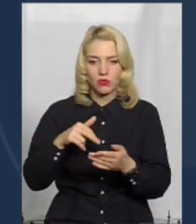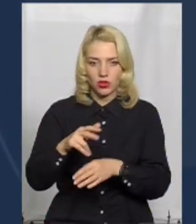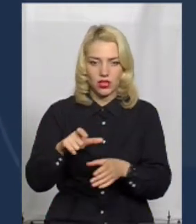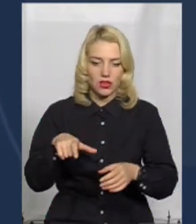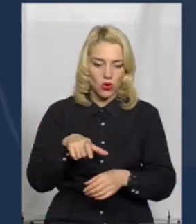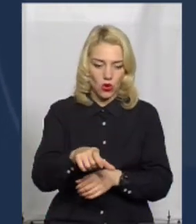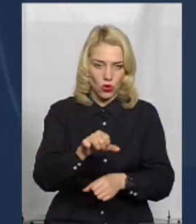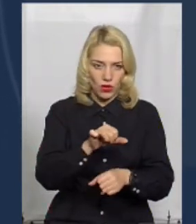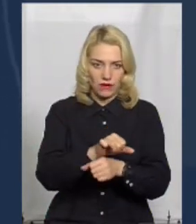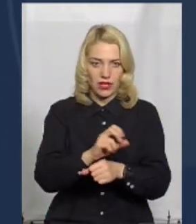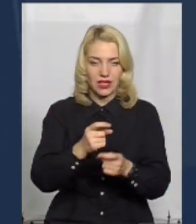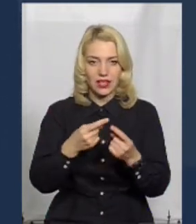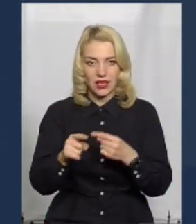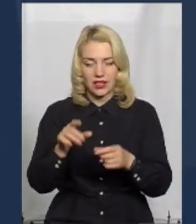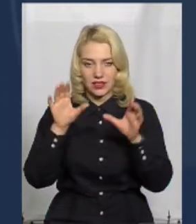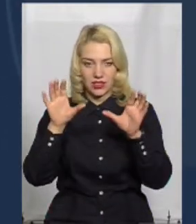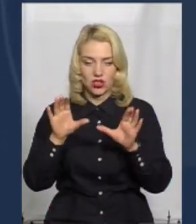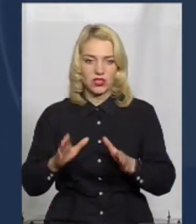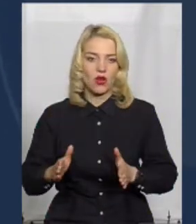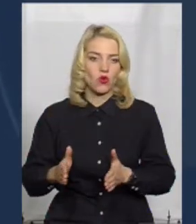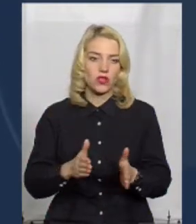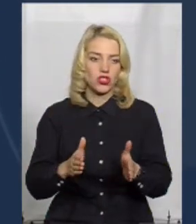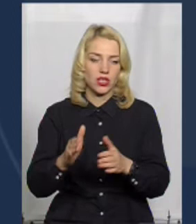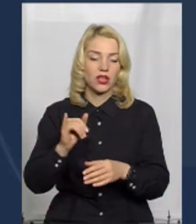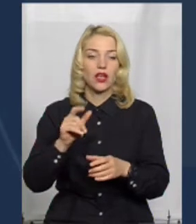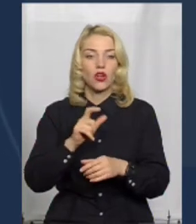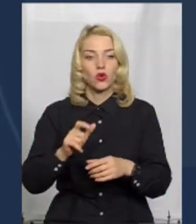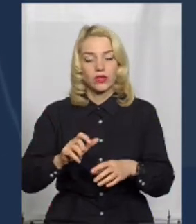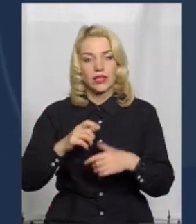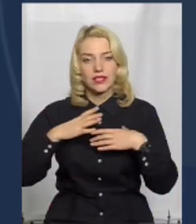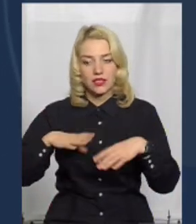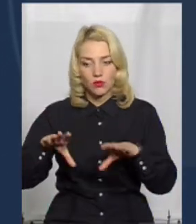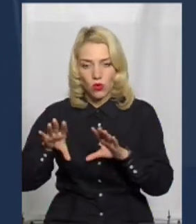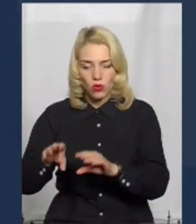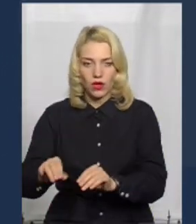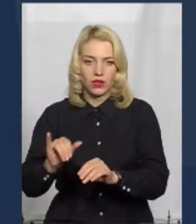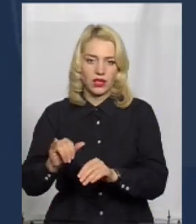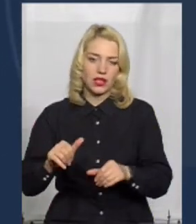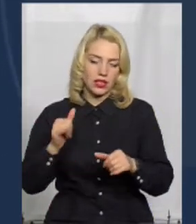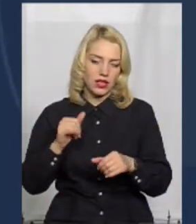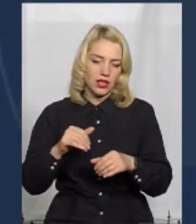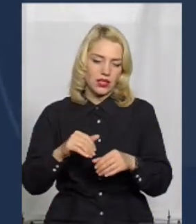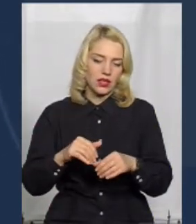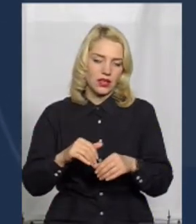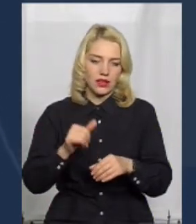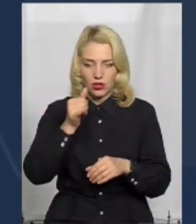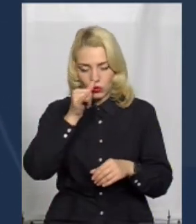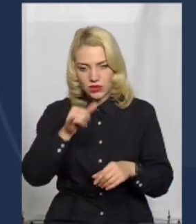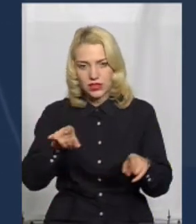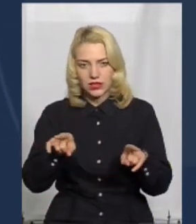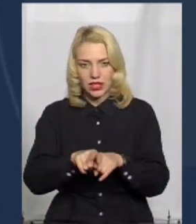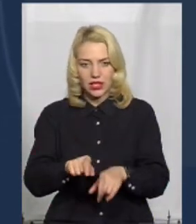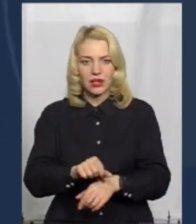трасу, а є інші шляхи, законні шляхи. І людей заспокоїли, допустили таких подій, і люди вже